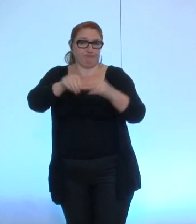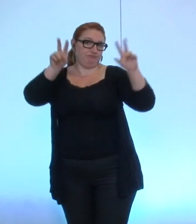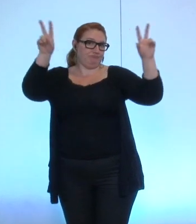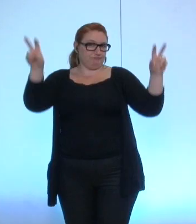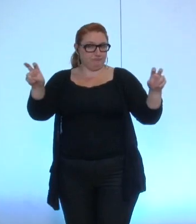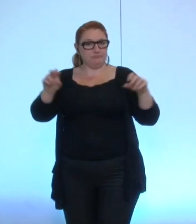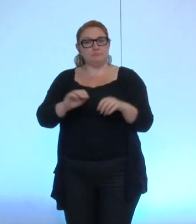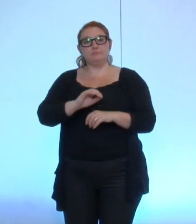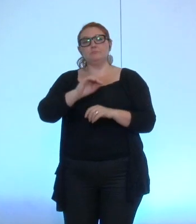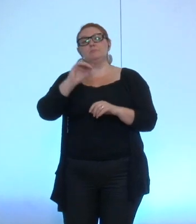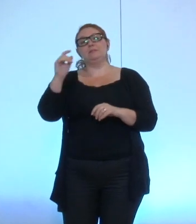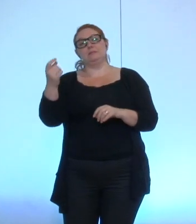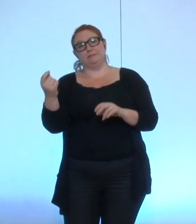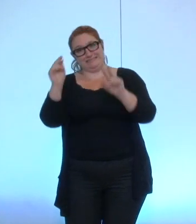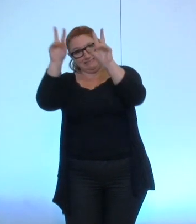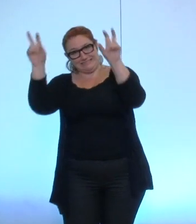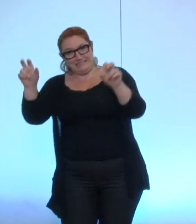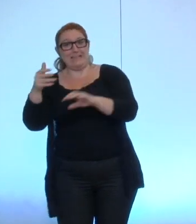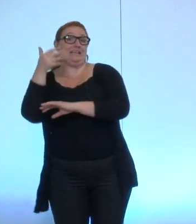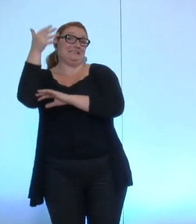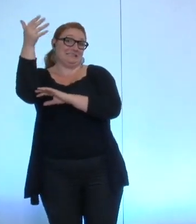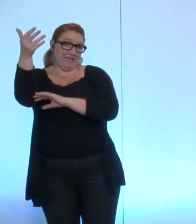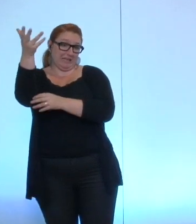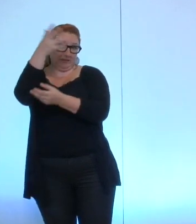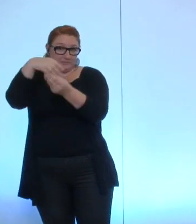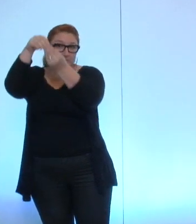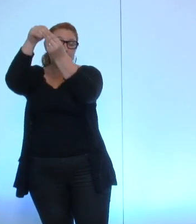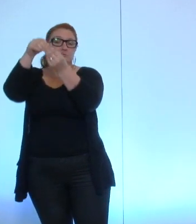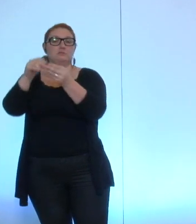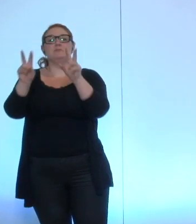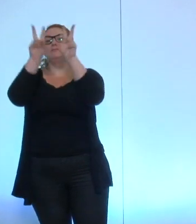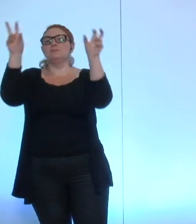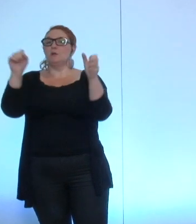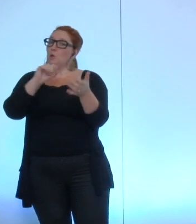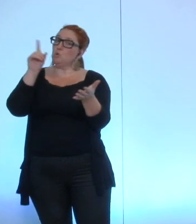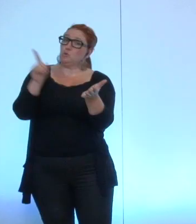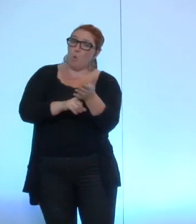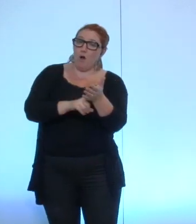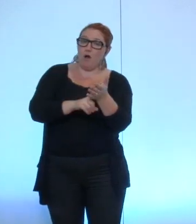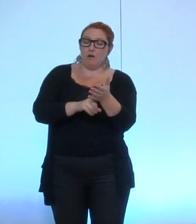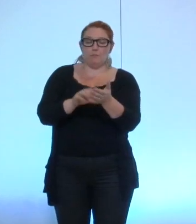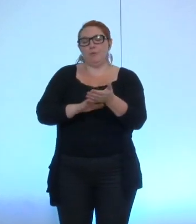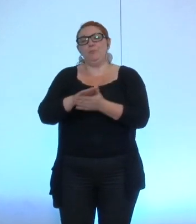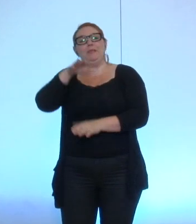Et un titre 5 que nous avons intitulé des droits et obligations des élus.